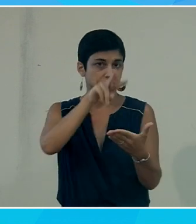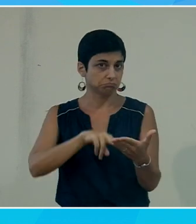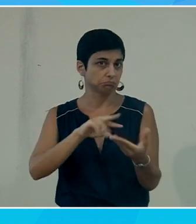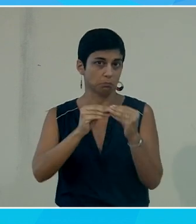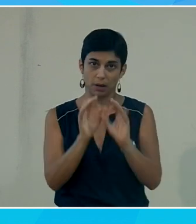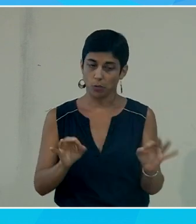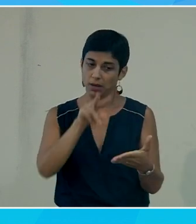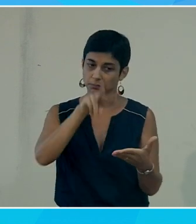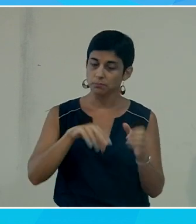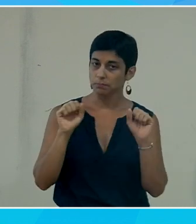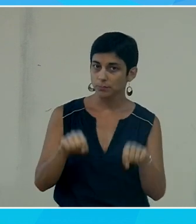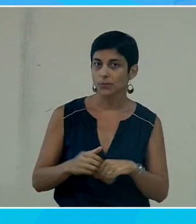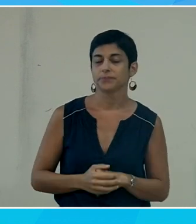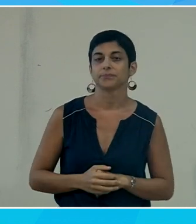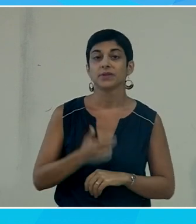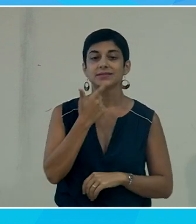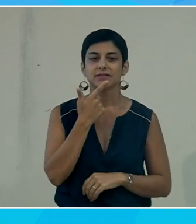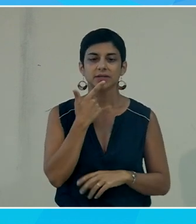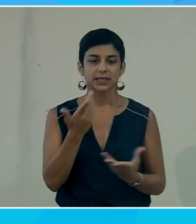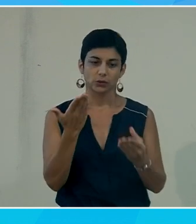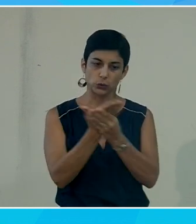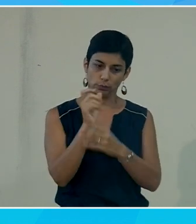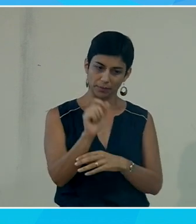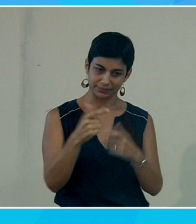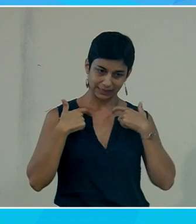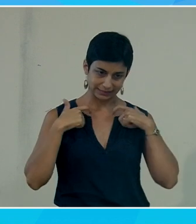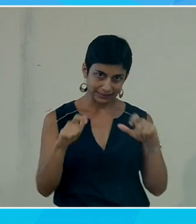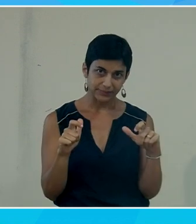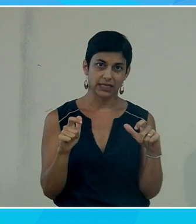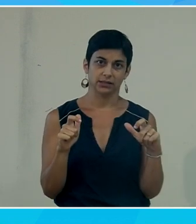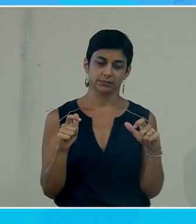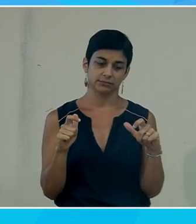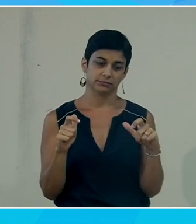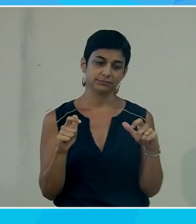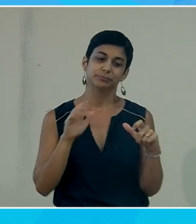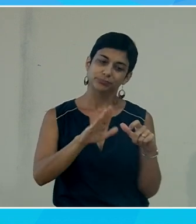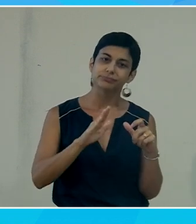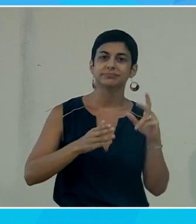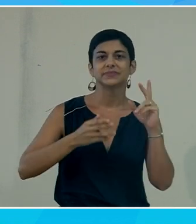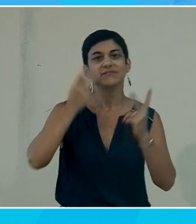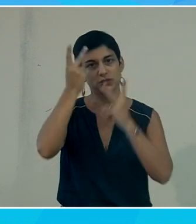n'aurai pas de problème à lire. Donc finalement, sur l'accessibilité d'un document, on parle beaucoup plus d'accessibilité visuelle.